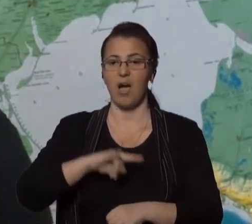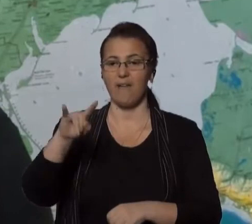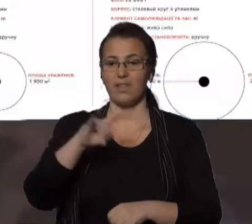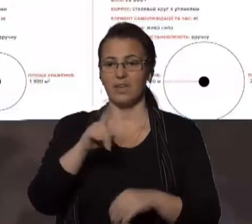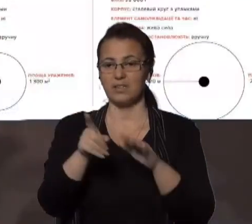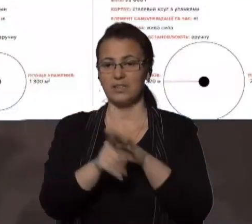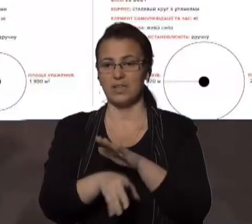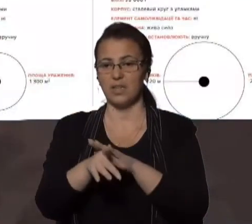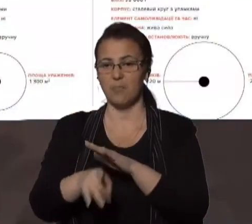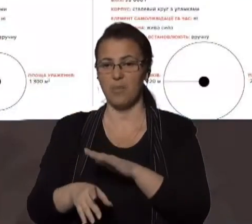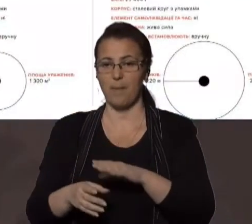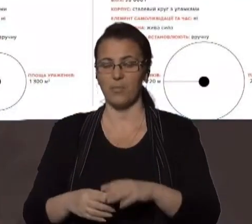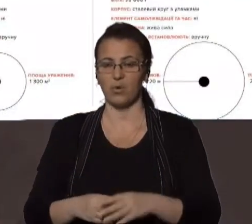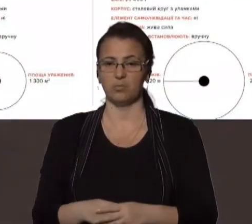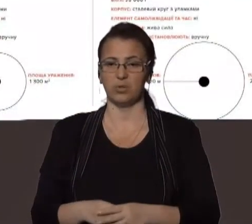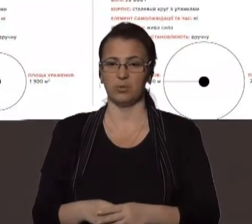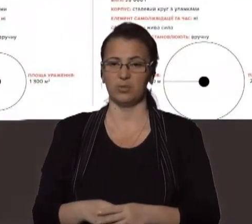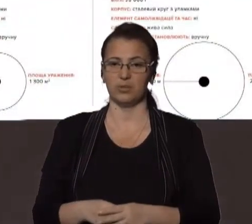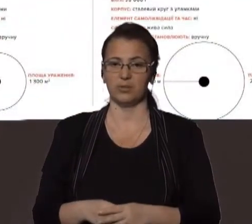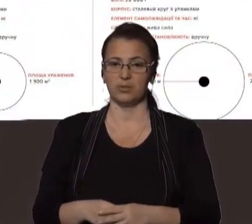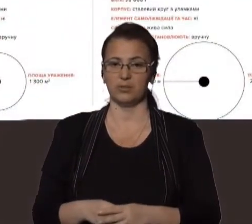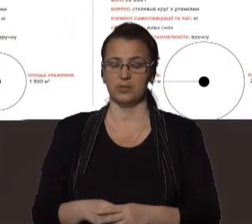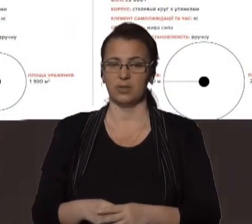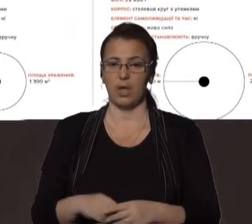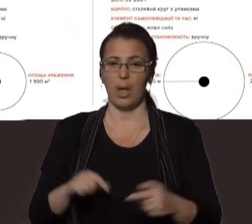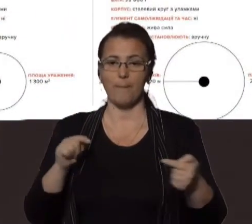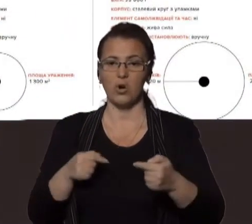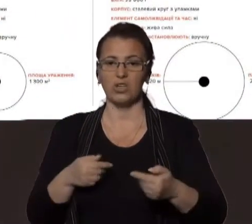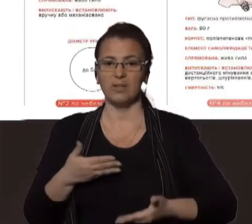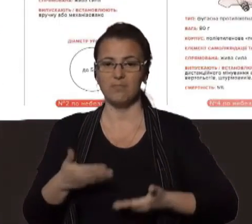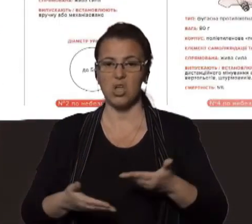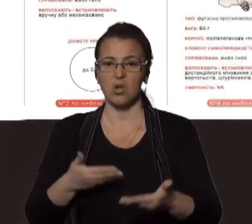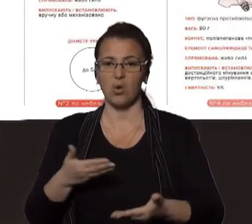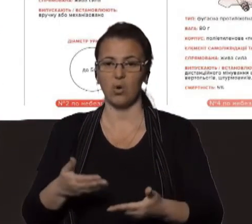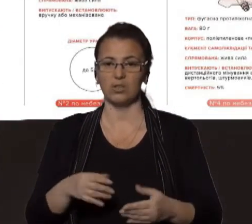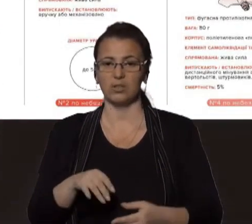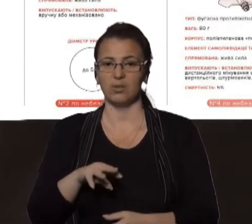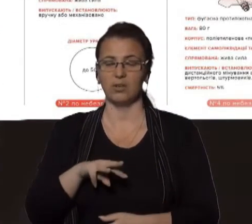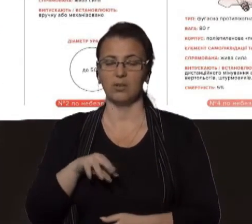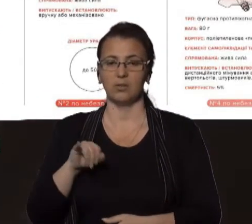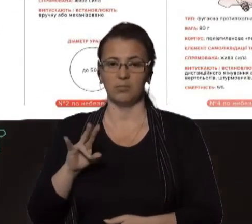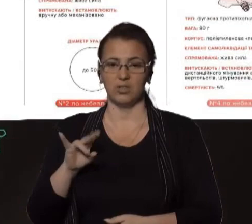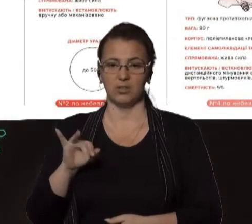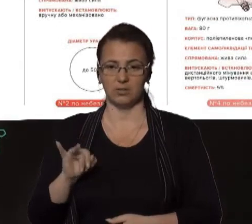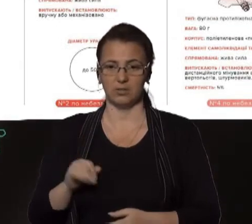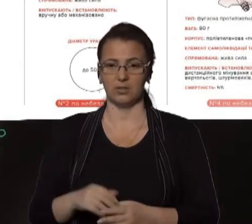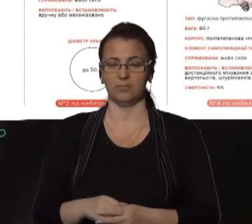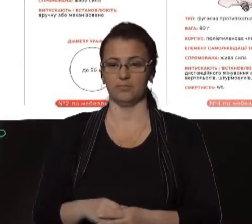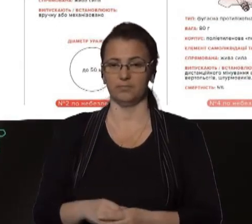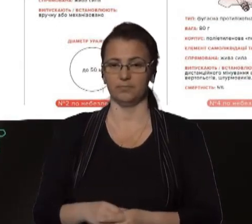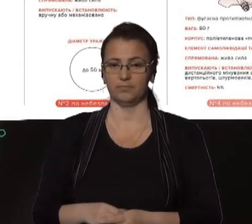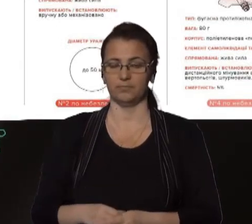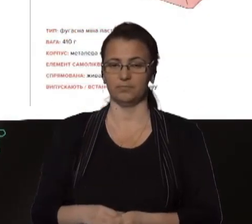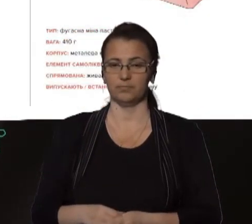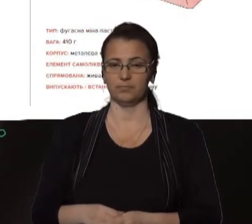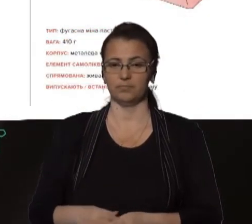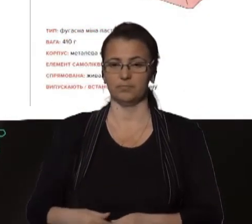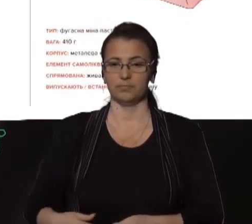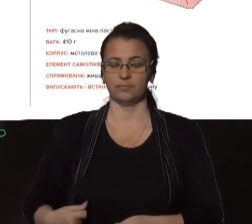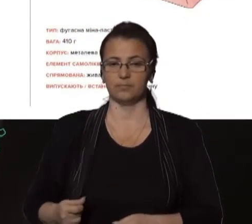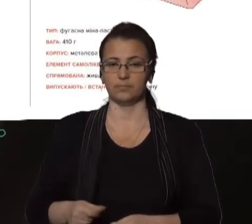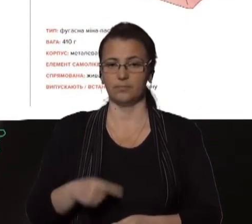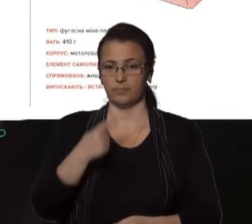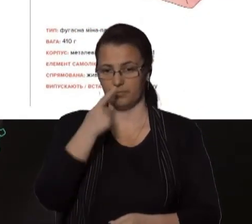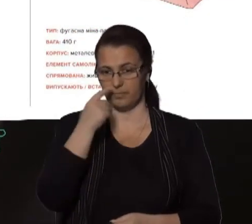бомбами. Ми стикаємося з протипіхотними мінами. Буквально, знову ж таки, на